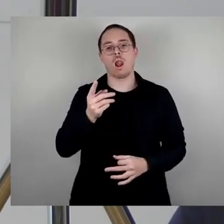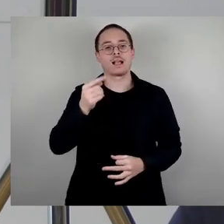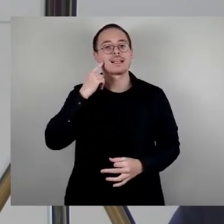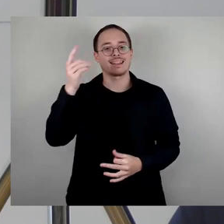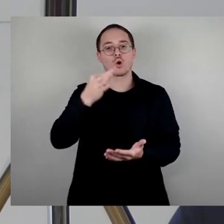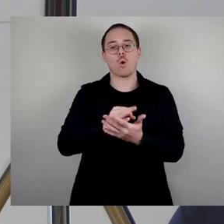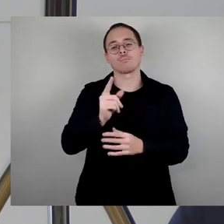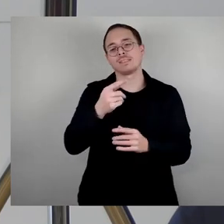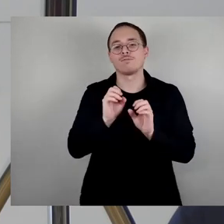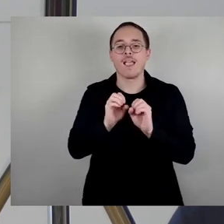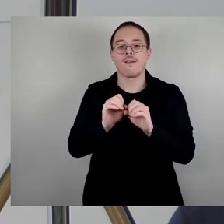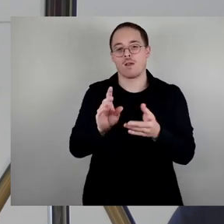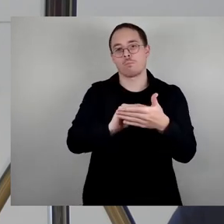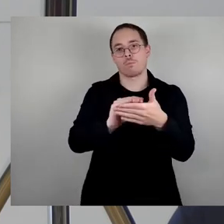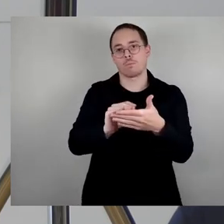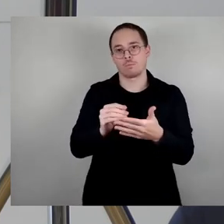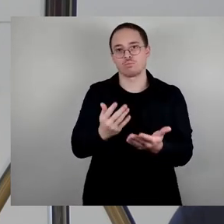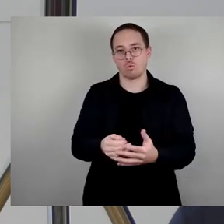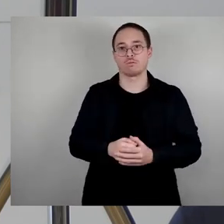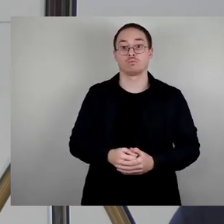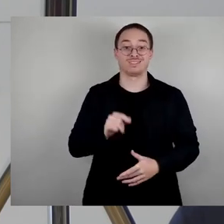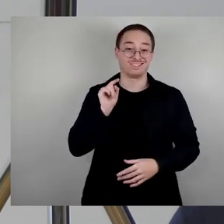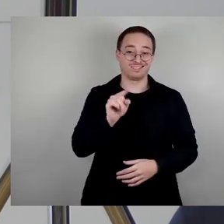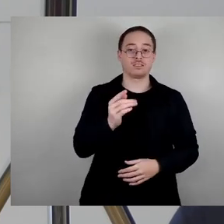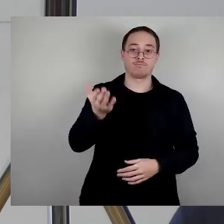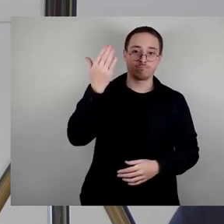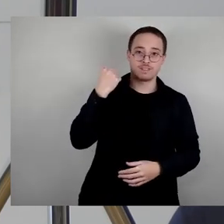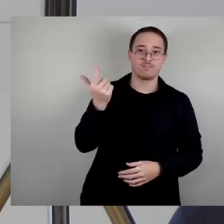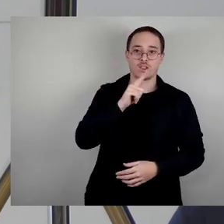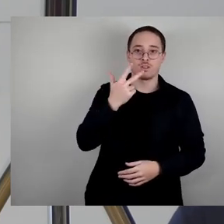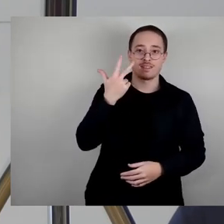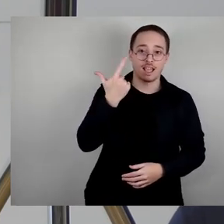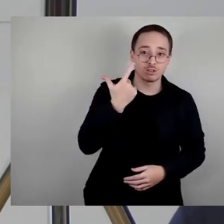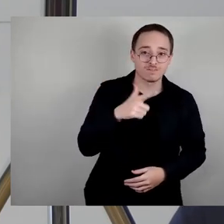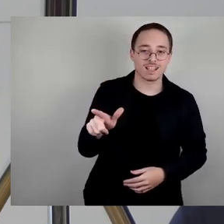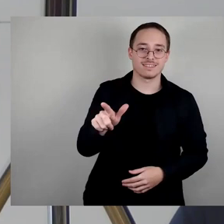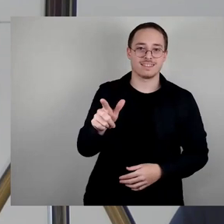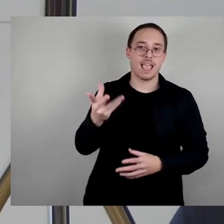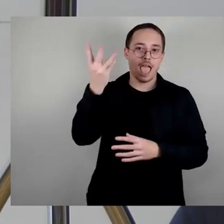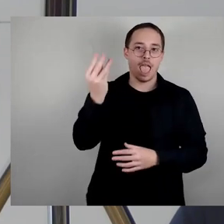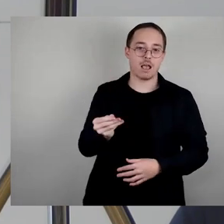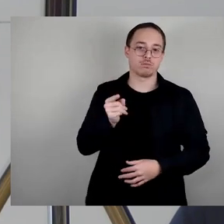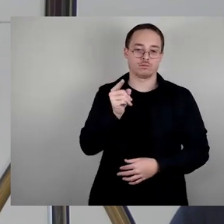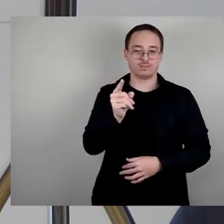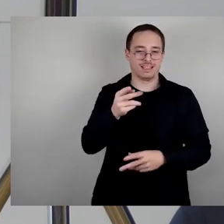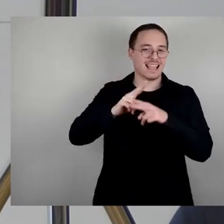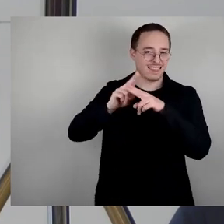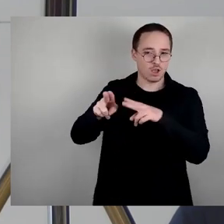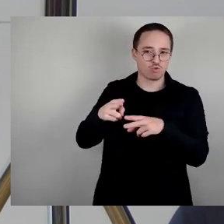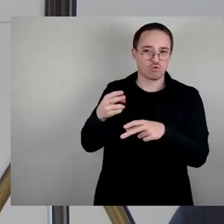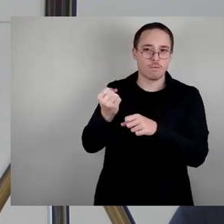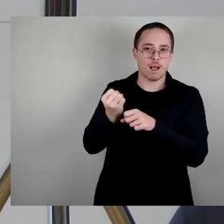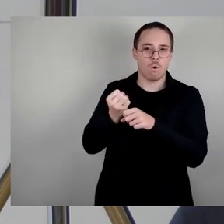wurde wiederum im Herbst 2023 infolge der Sanierungs und Bauarbeiten beschädigt, sodass kurzfristig eine